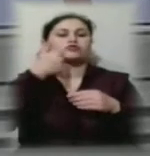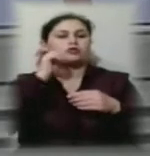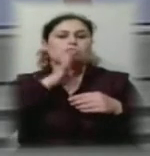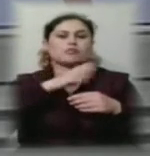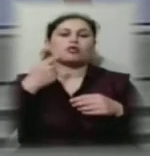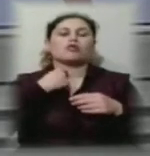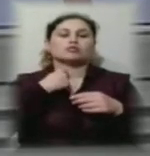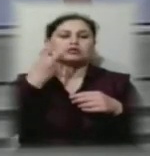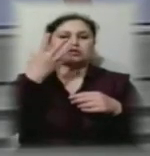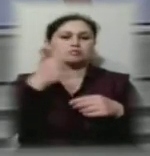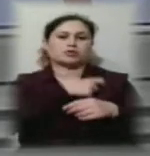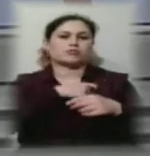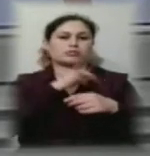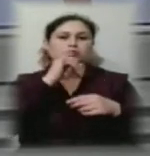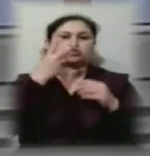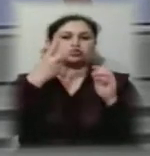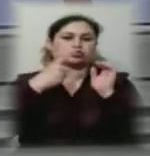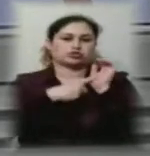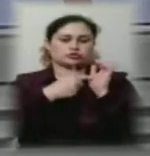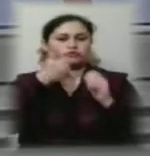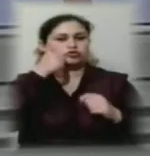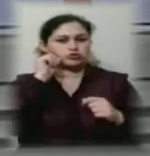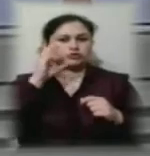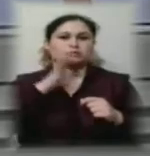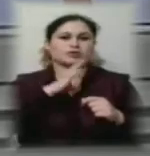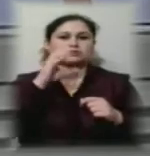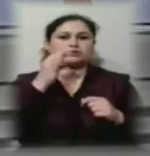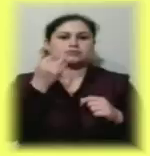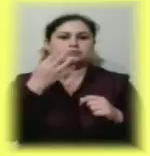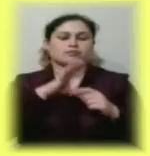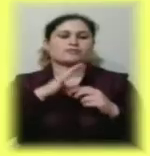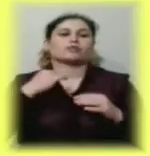міськради. З 36-ти обговорювали питання близько години.